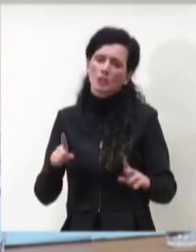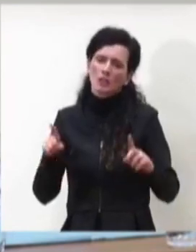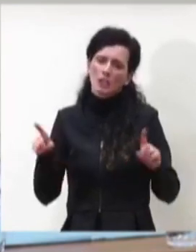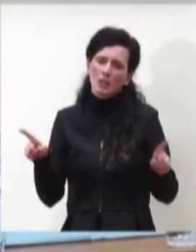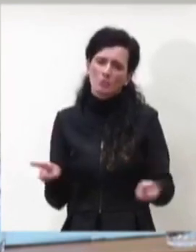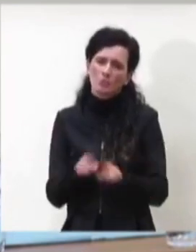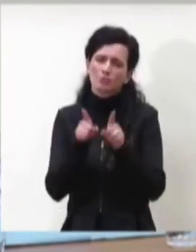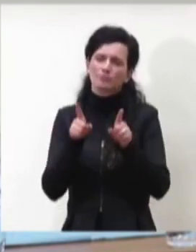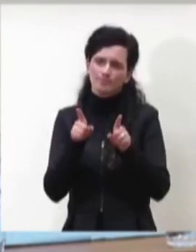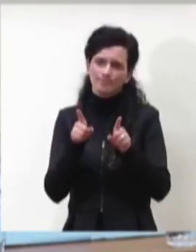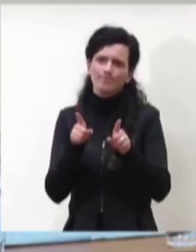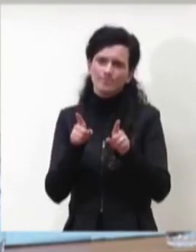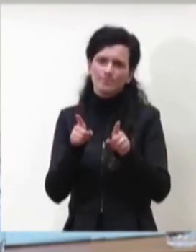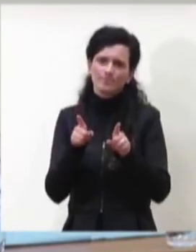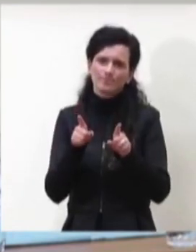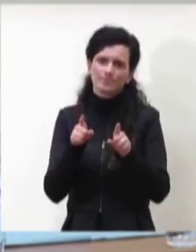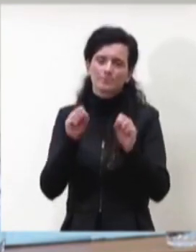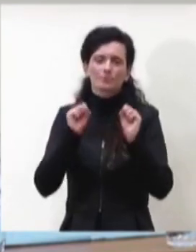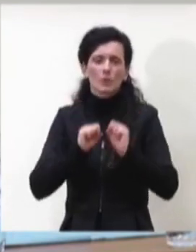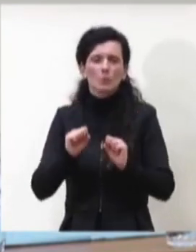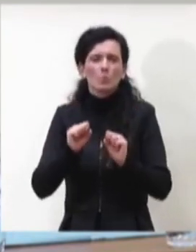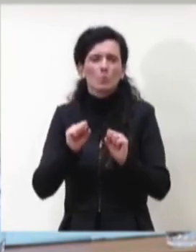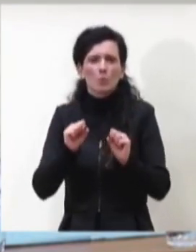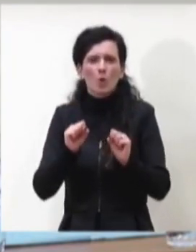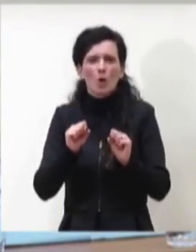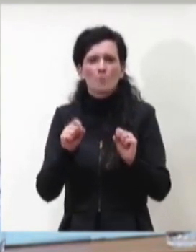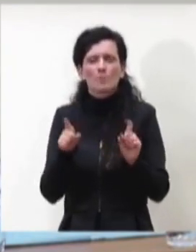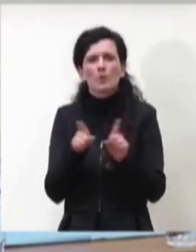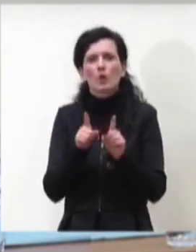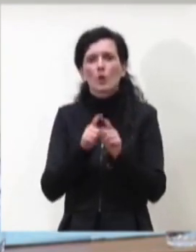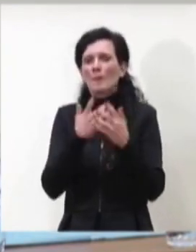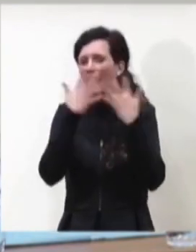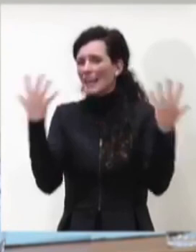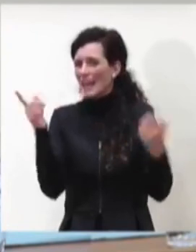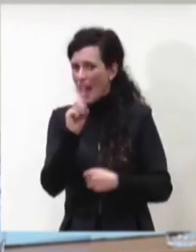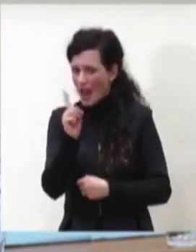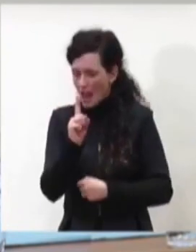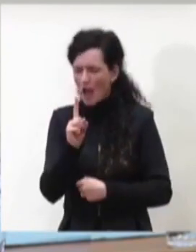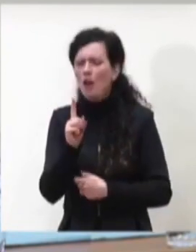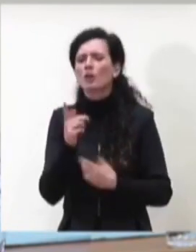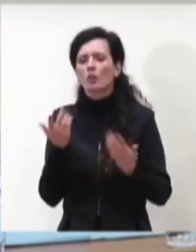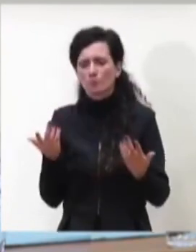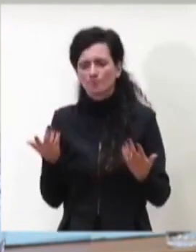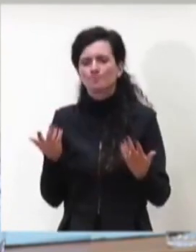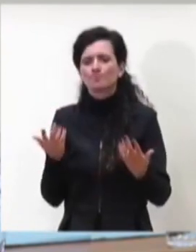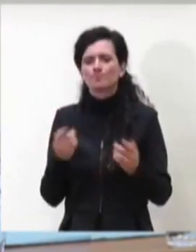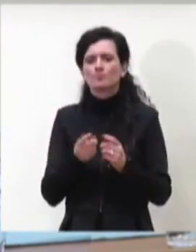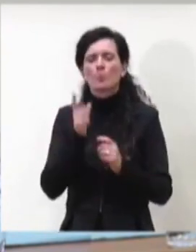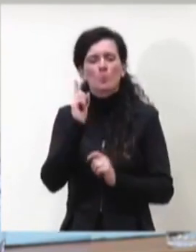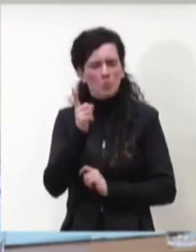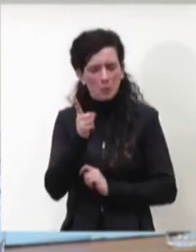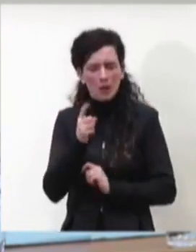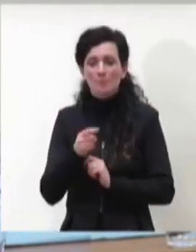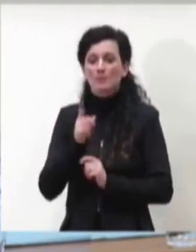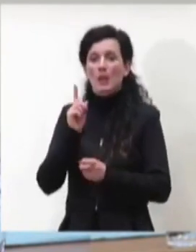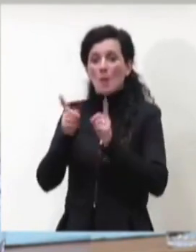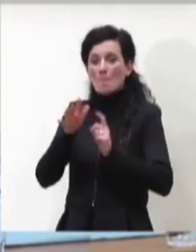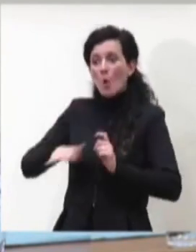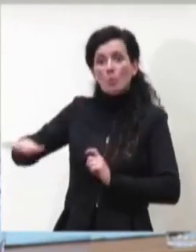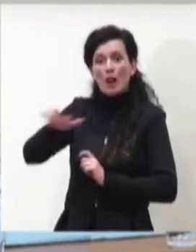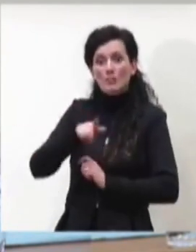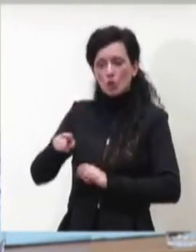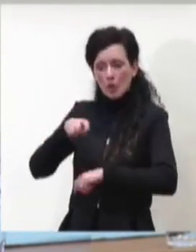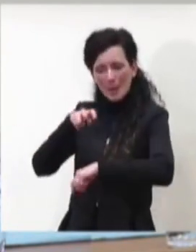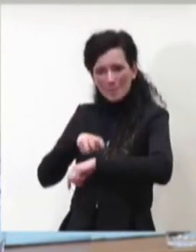forse non è immediatamente evidente nel senso che la popolazione pediatrica voi